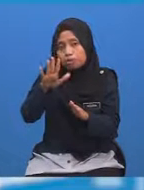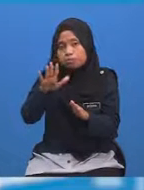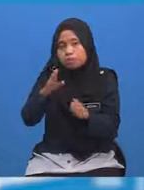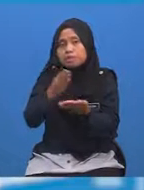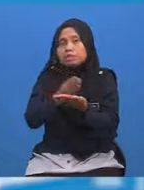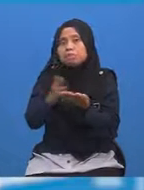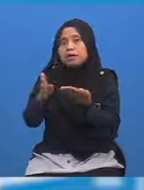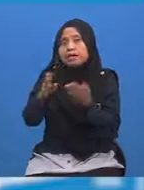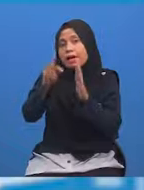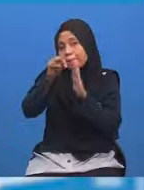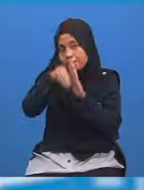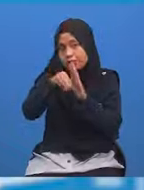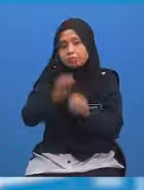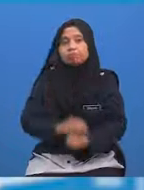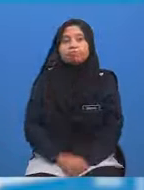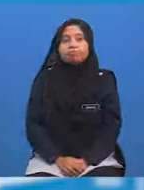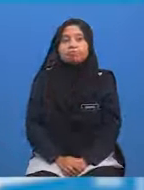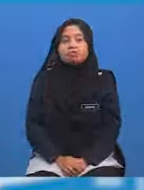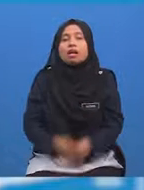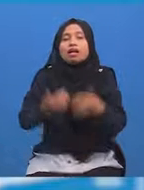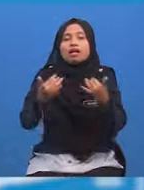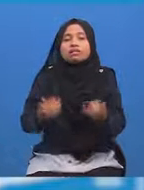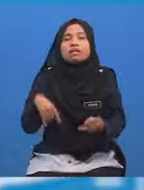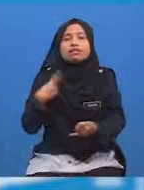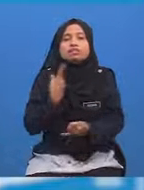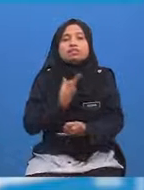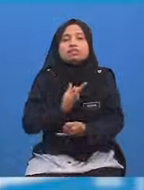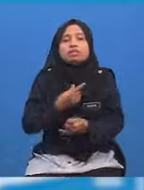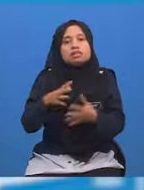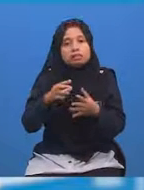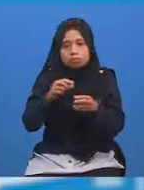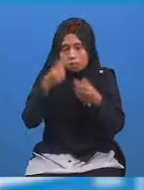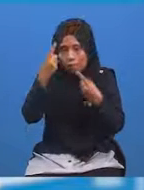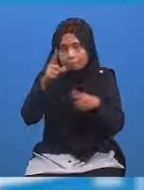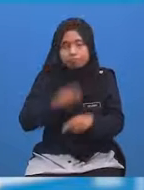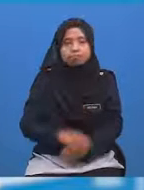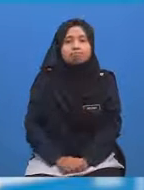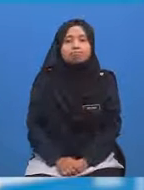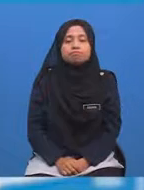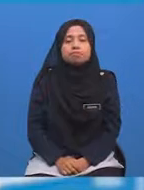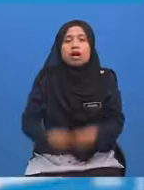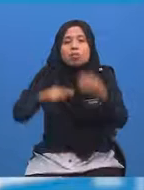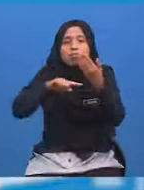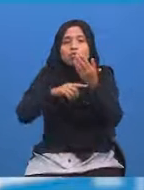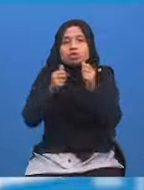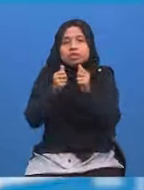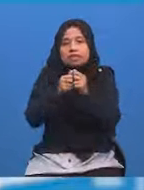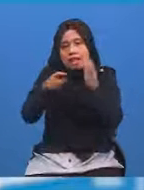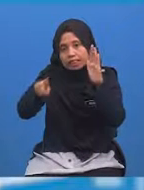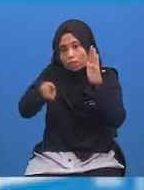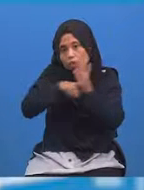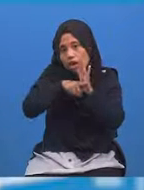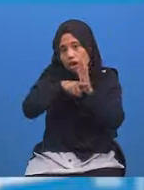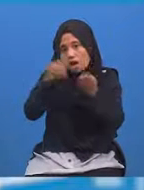bahagian minit Sekarang kita selesaikan Mulakan dengan menolak